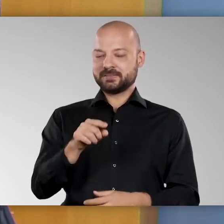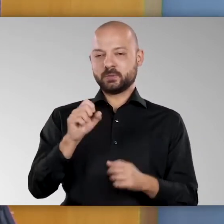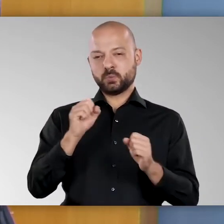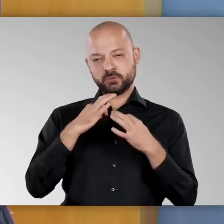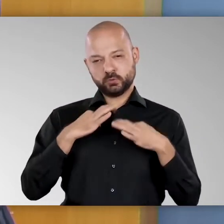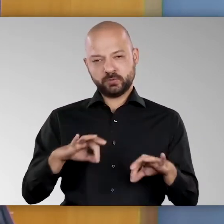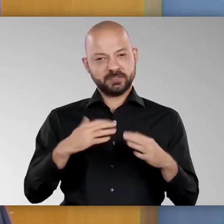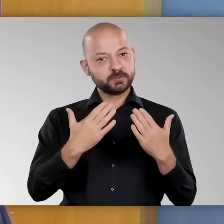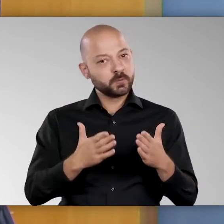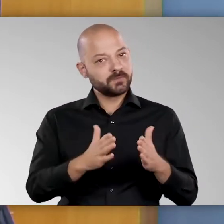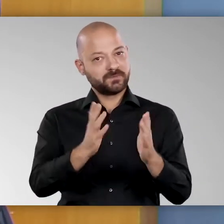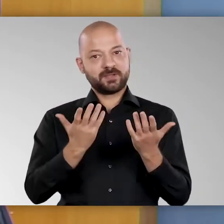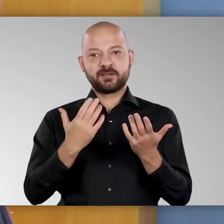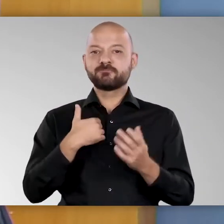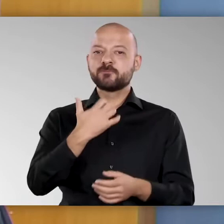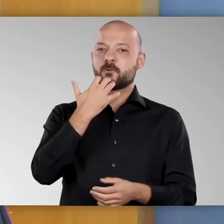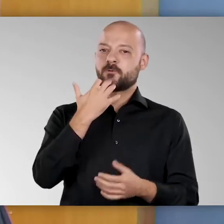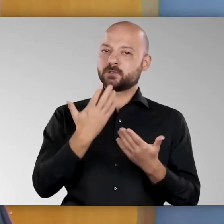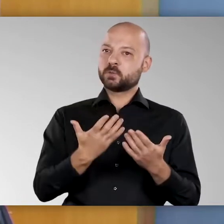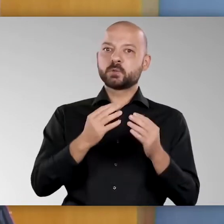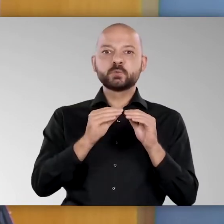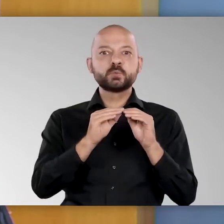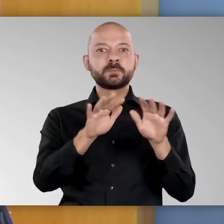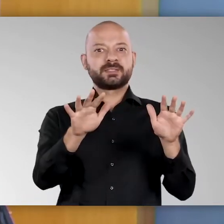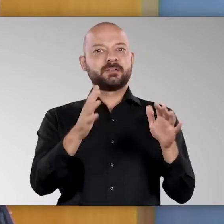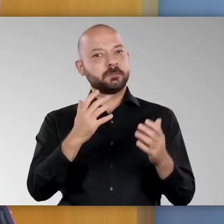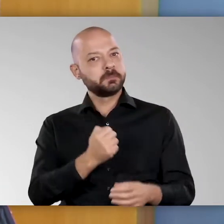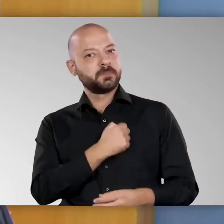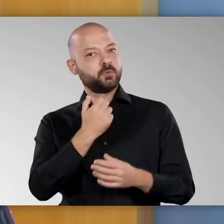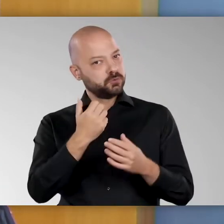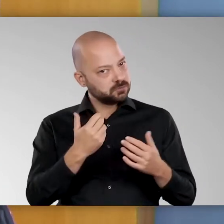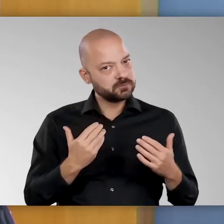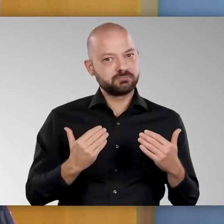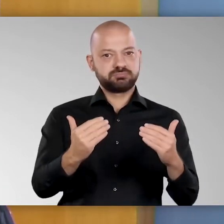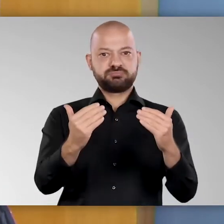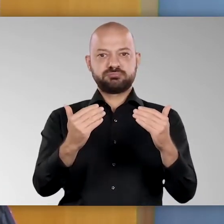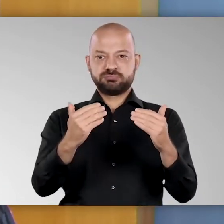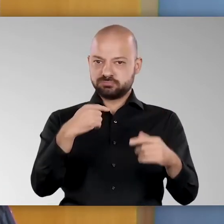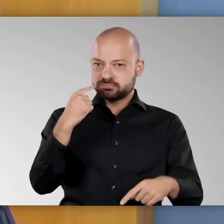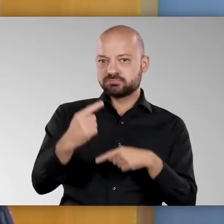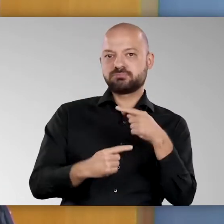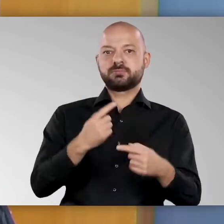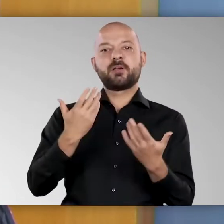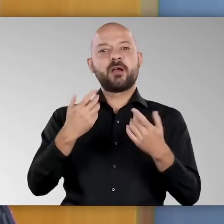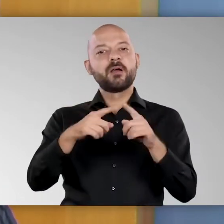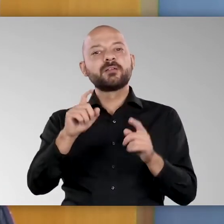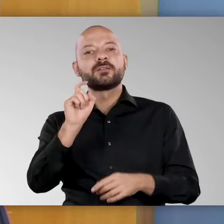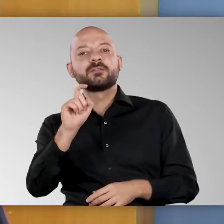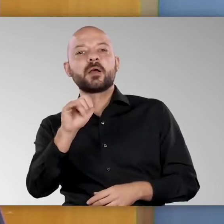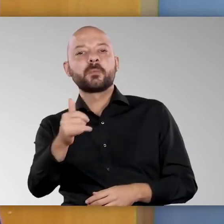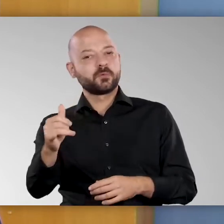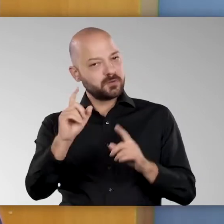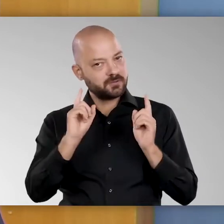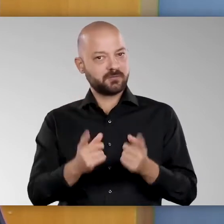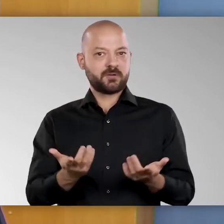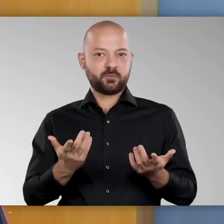persönlich über das Produkt, aber auch über den Weg sehr zufrieden. Und ich hoffe, dass wir diesen Spirit und diesen Mut, den wir da an den Tag gelegt haben, natürlich auch bei anderen